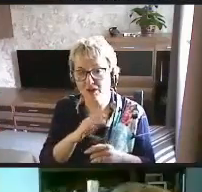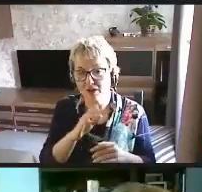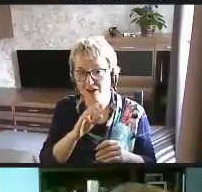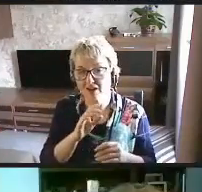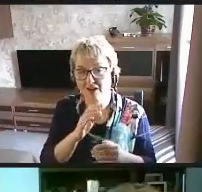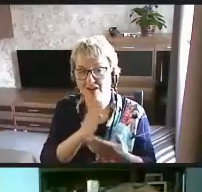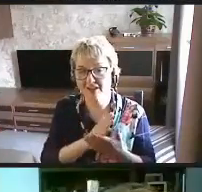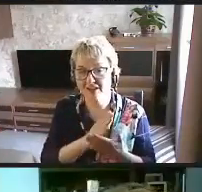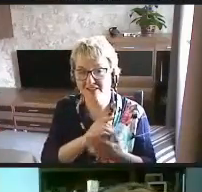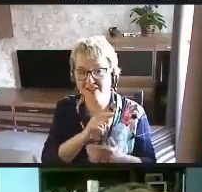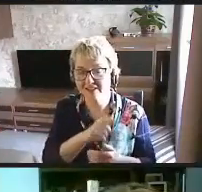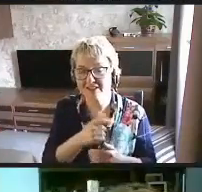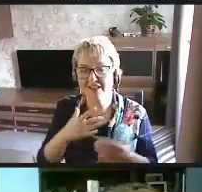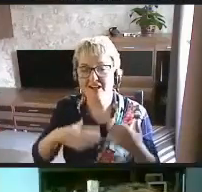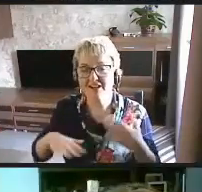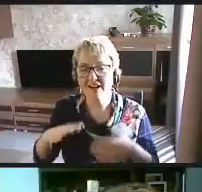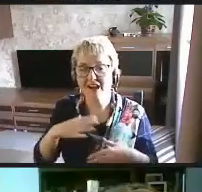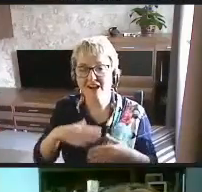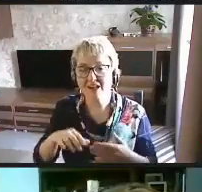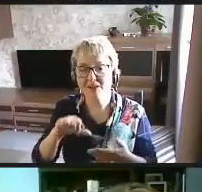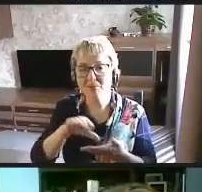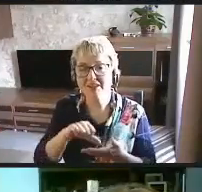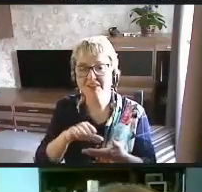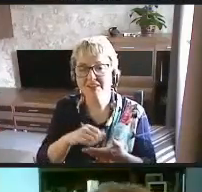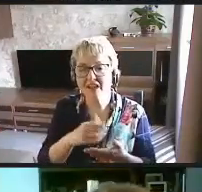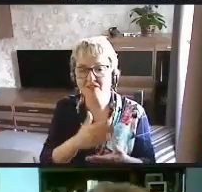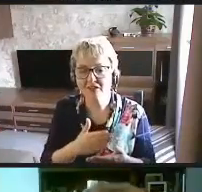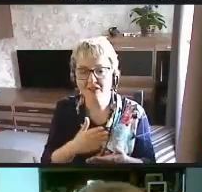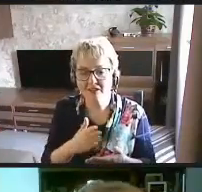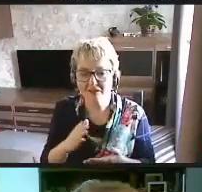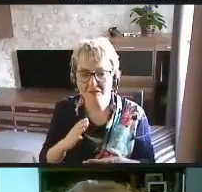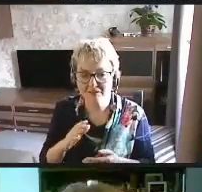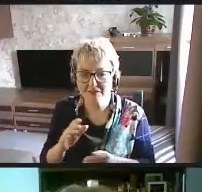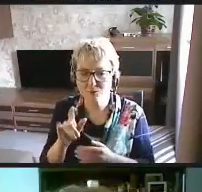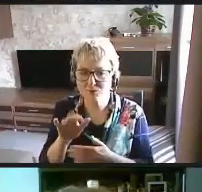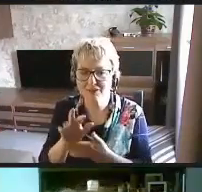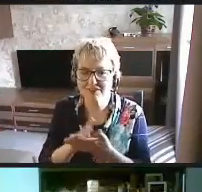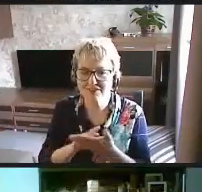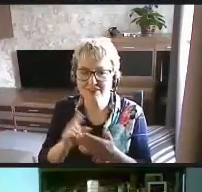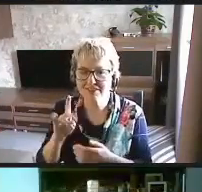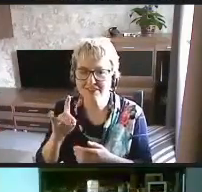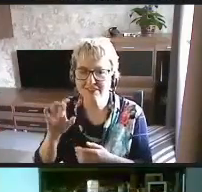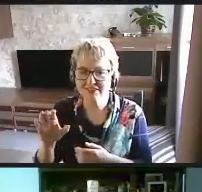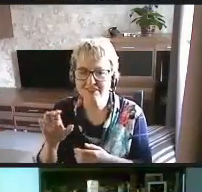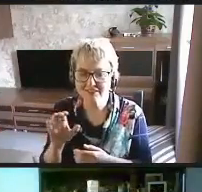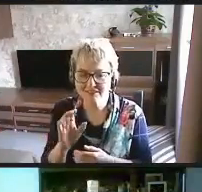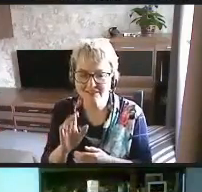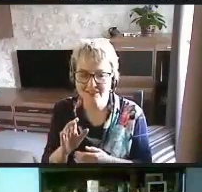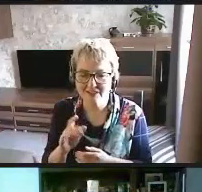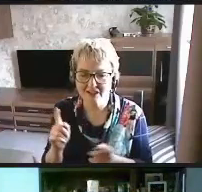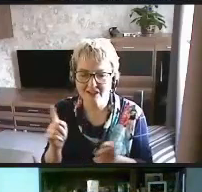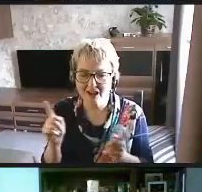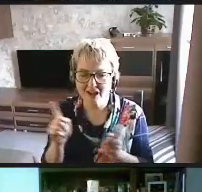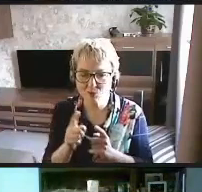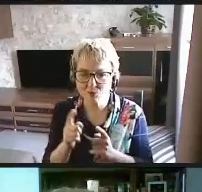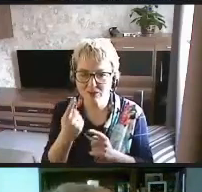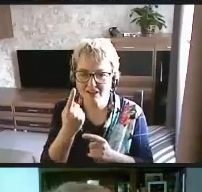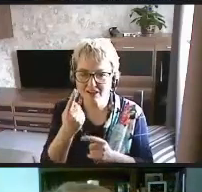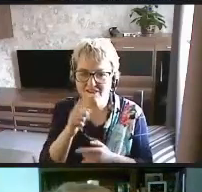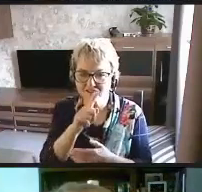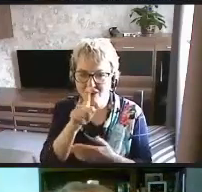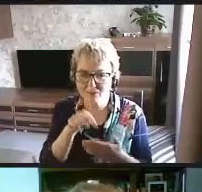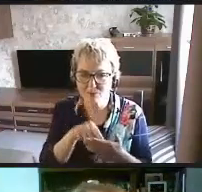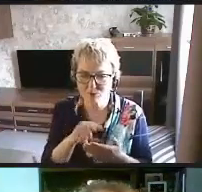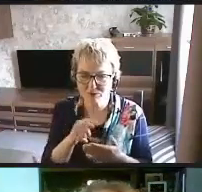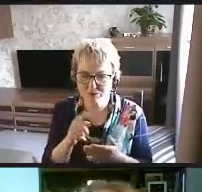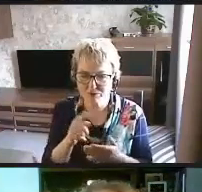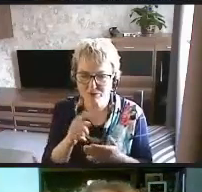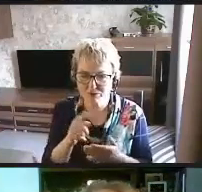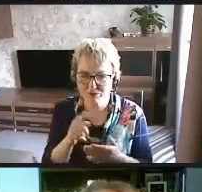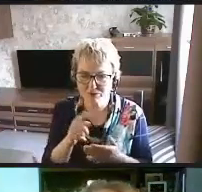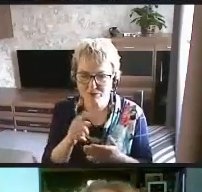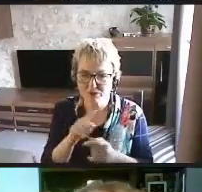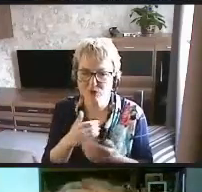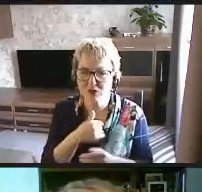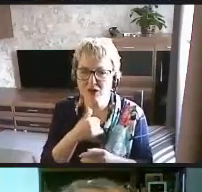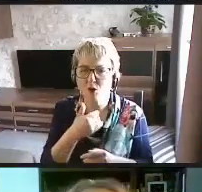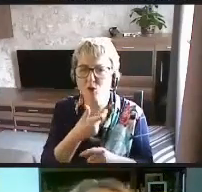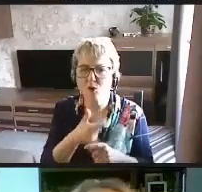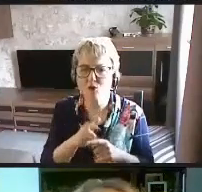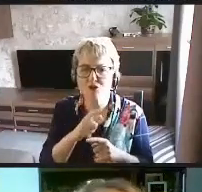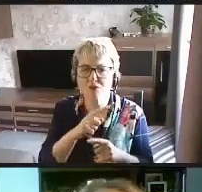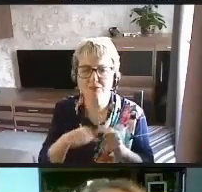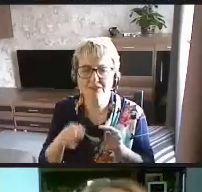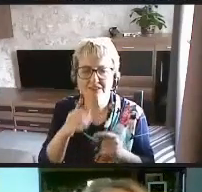Я очень рада сейчас представить. Извини, Денис, очень короткий один вопрос, я на него очень быстро